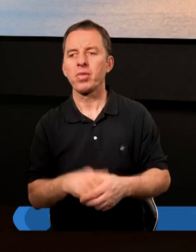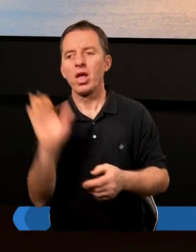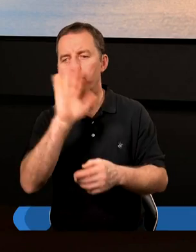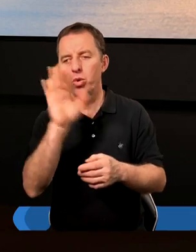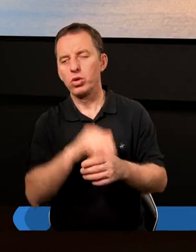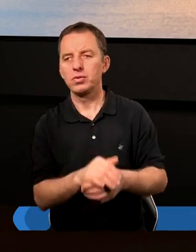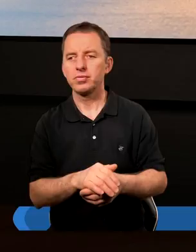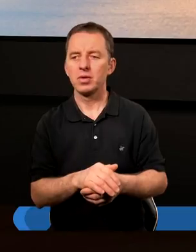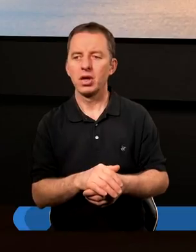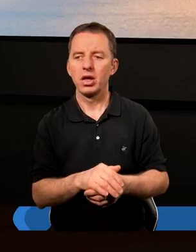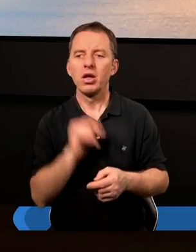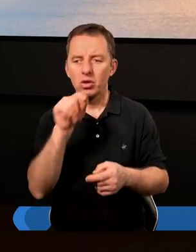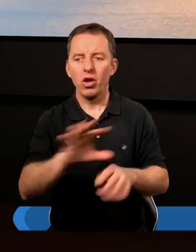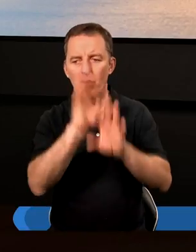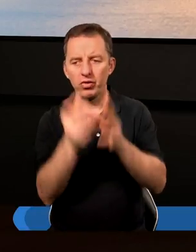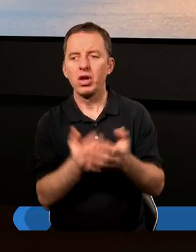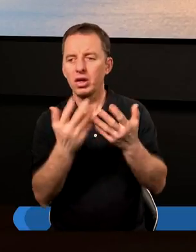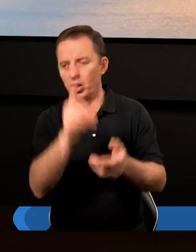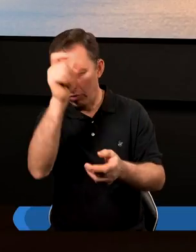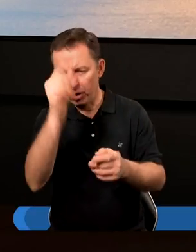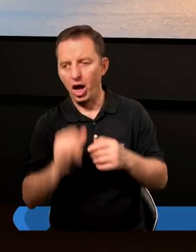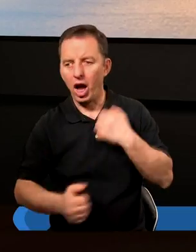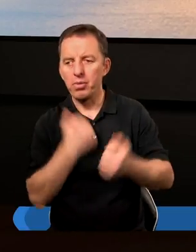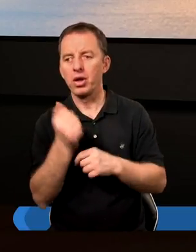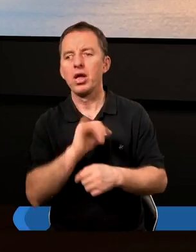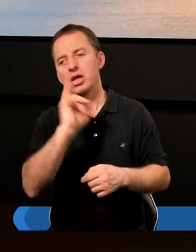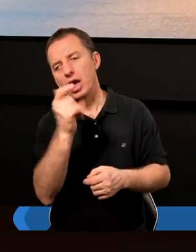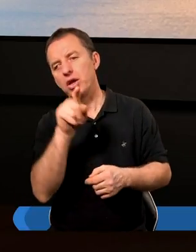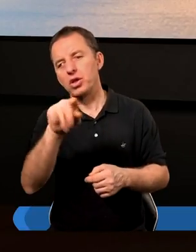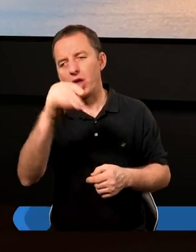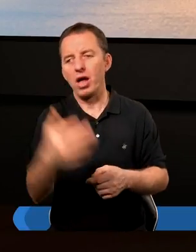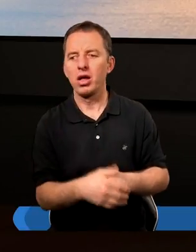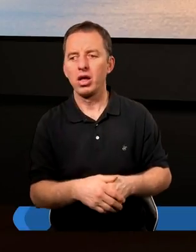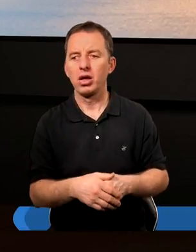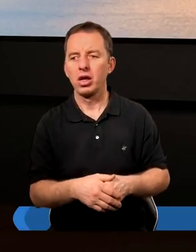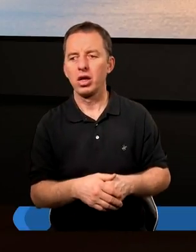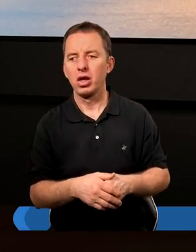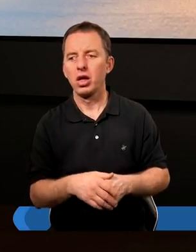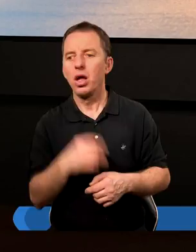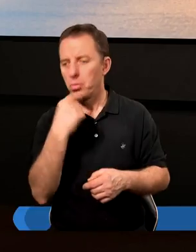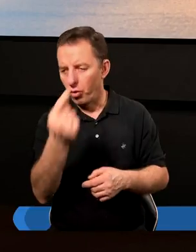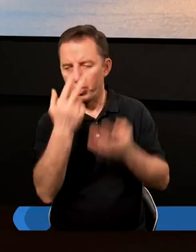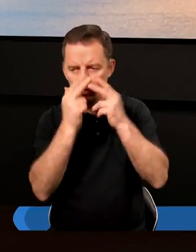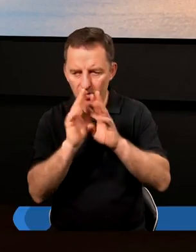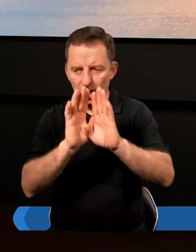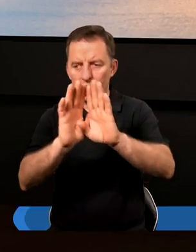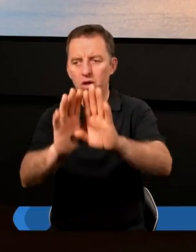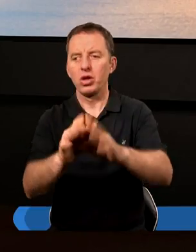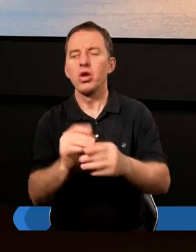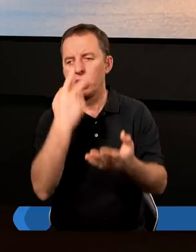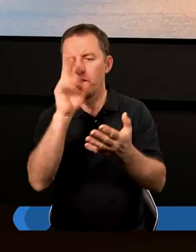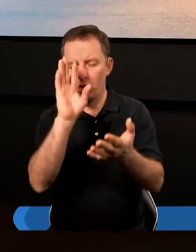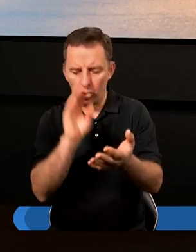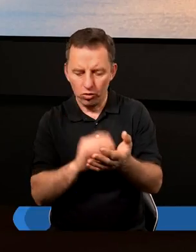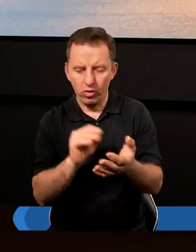Ale Bóg, no właśnie, patrzy w stronę każdego człowieka, żeby na jakimś tam poletku się, nie powiem sam wykazał, ale żeby